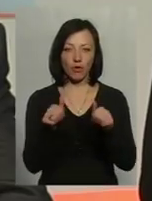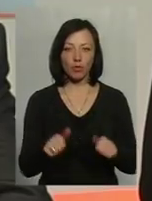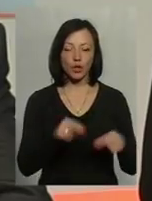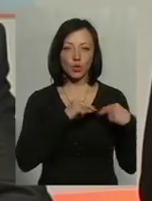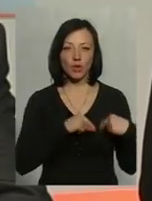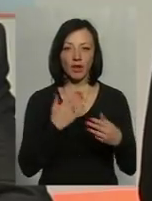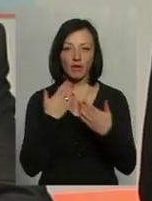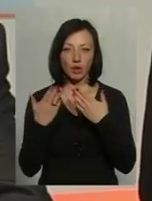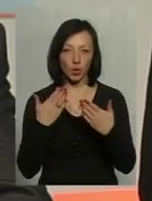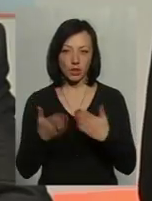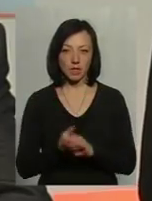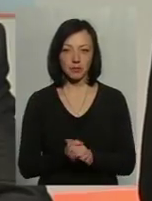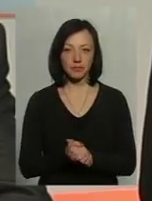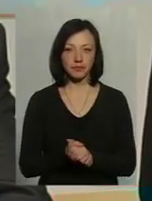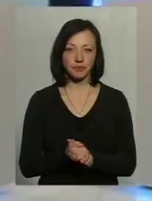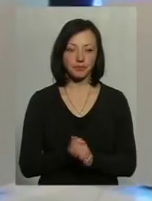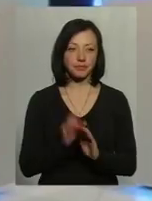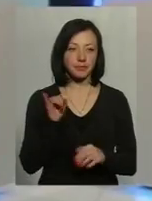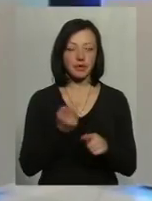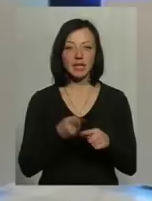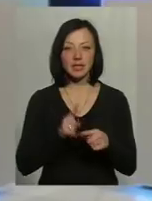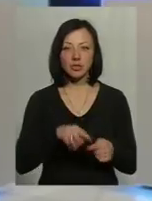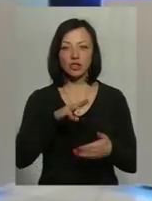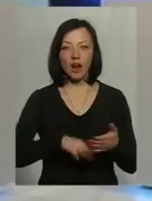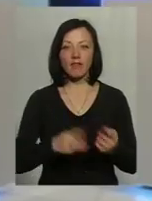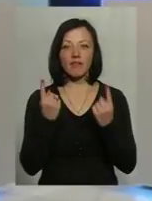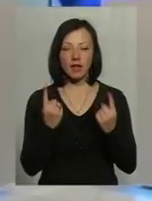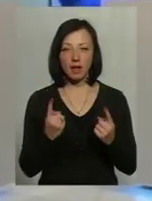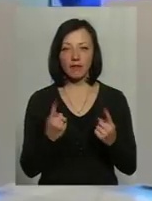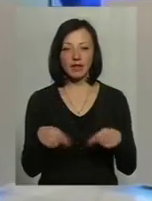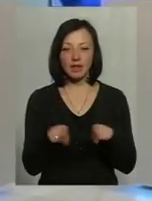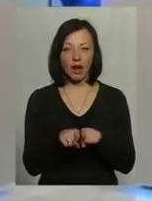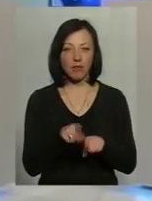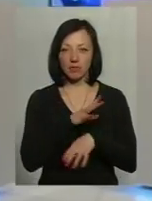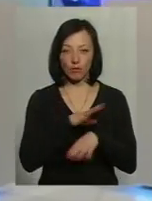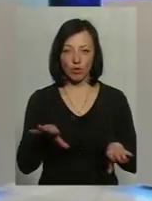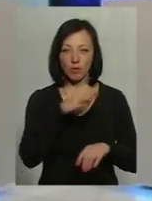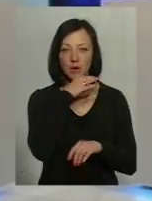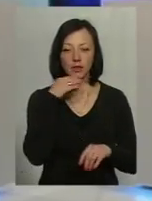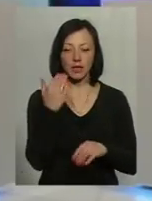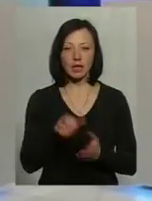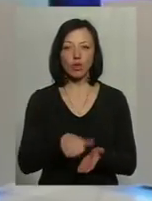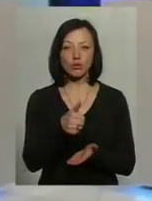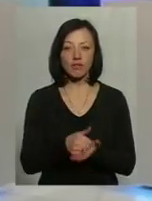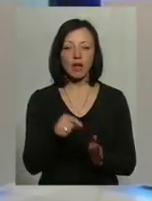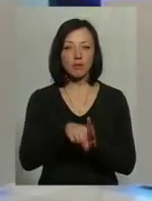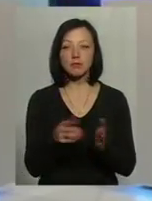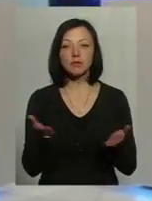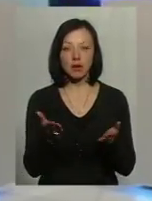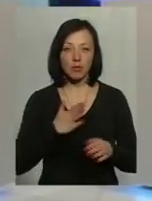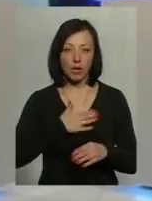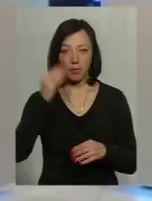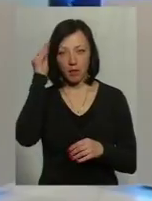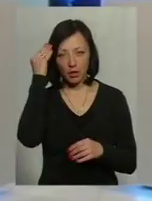трудових відносин. І цих штрафів великих, насправді, було не так-то багато. І їхня основна роль, як моє